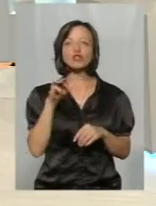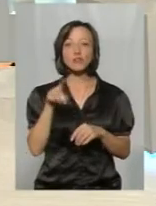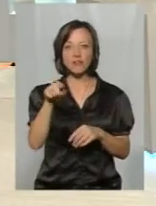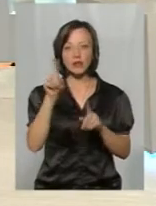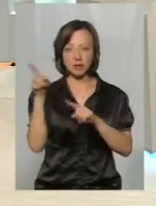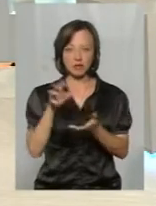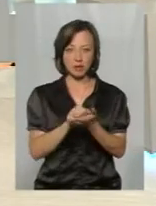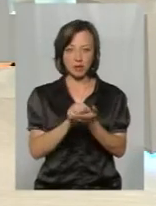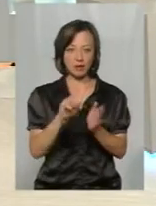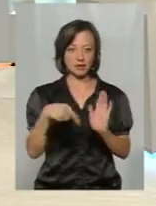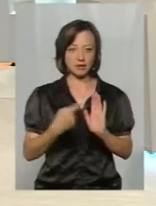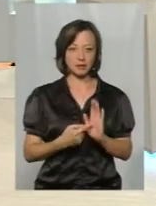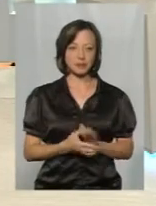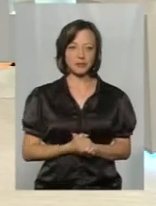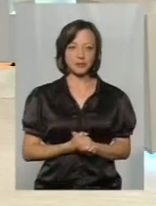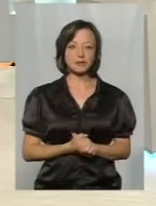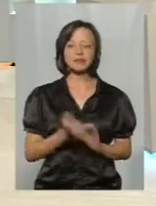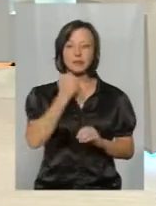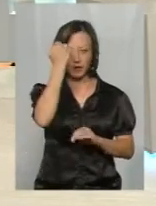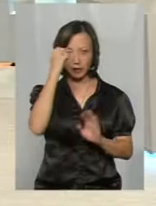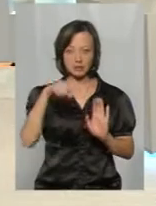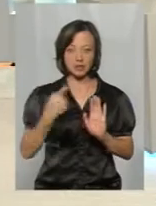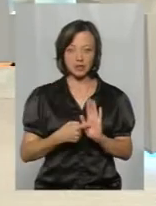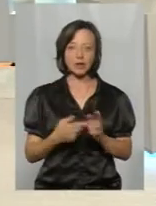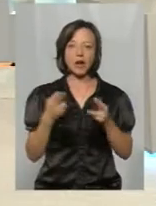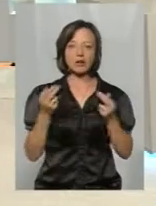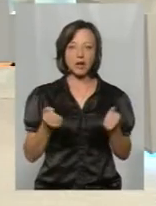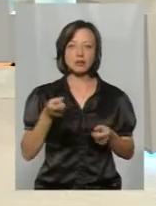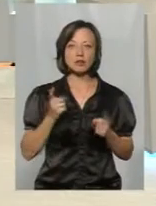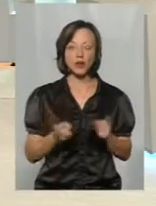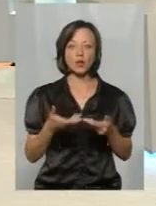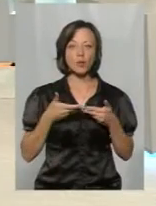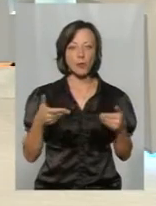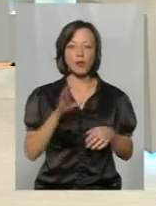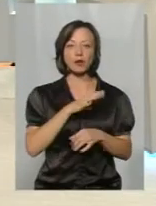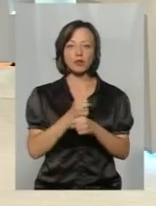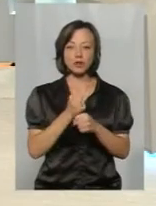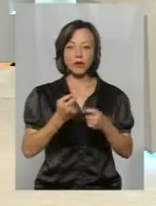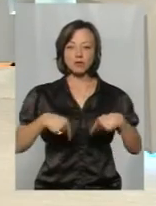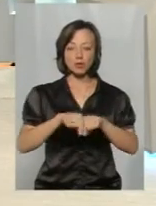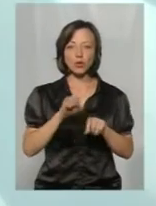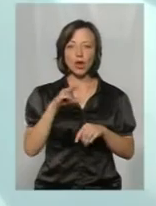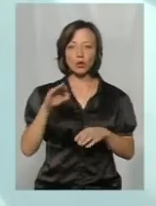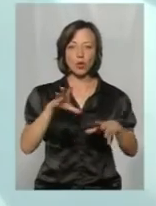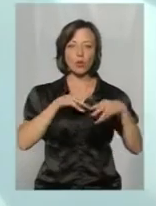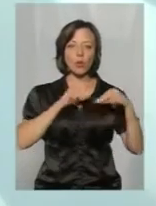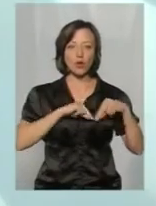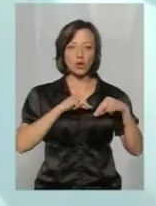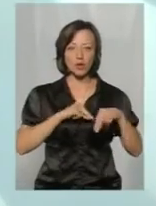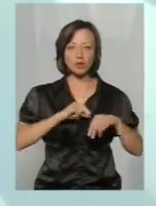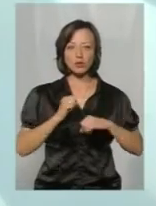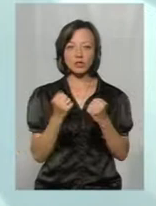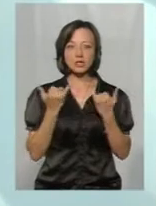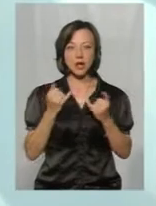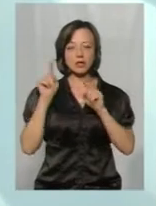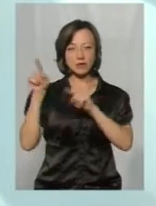займалися? Дякуємо за запитання. Так, звичайно, ми працювали в зоні АТО. Наприклад, мої колеги, мої побратими